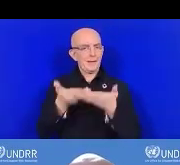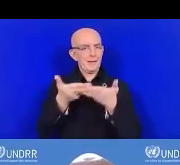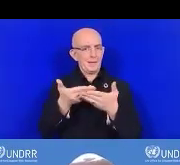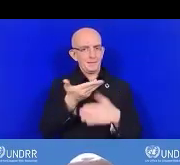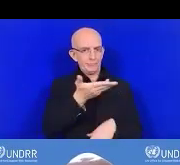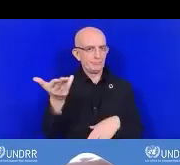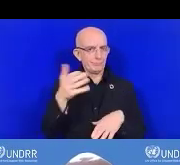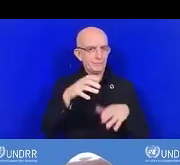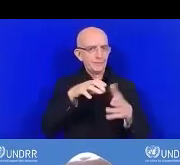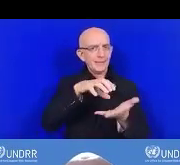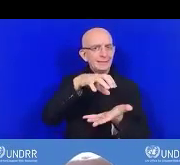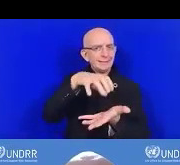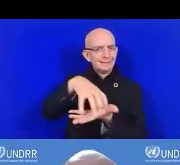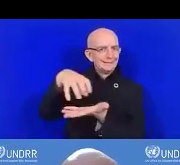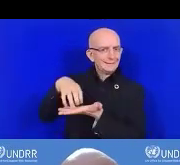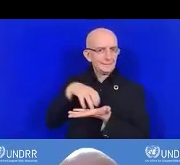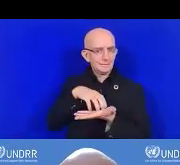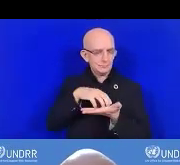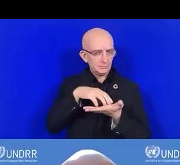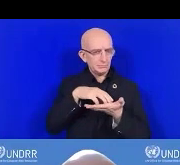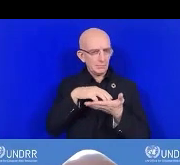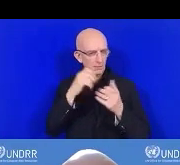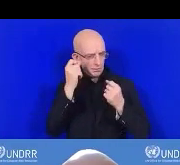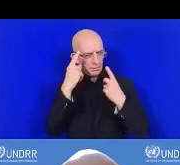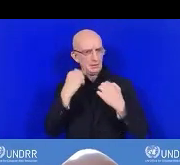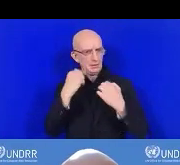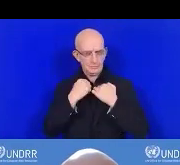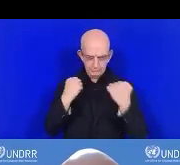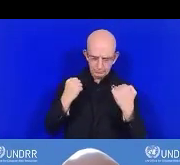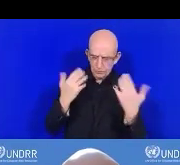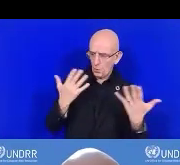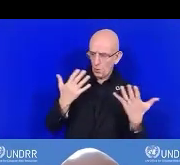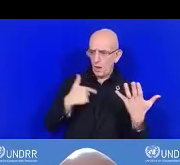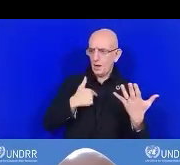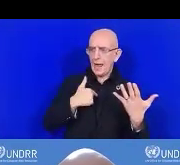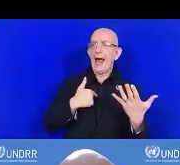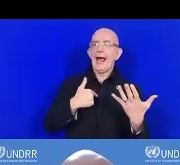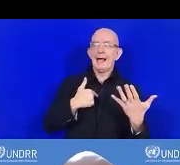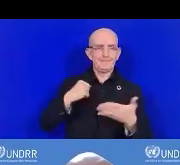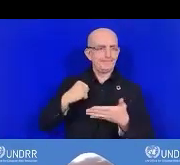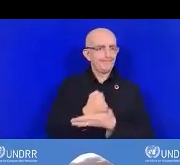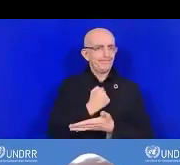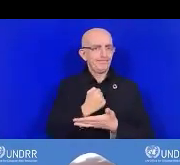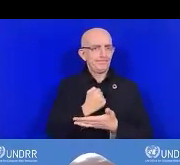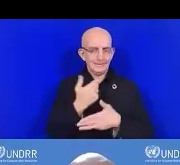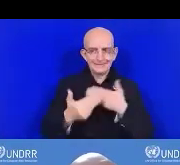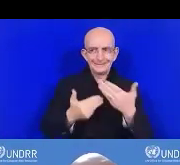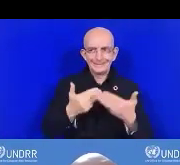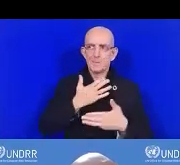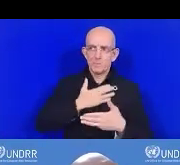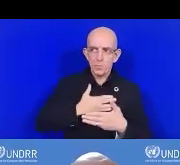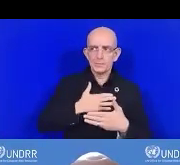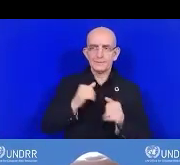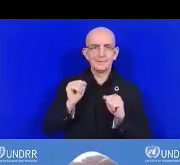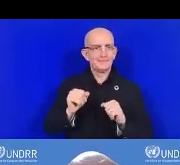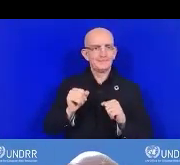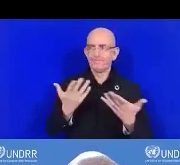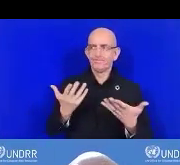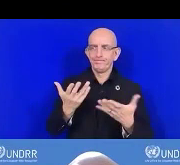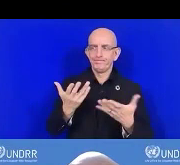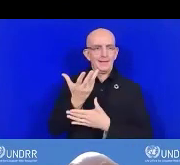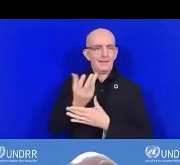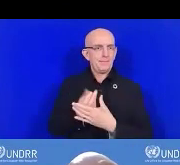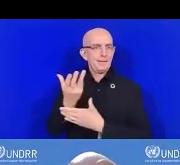pour concevoir des actions ou élaborer des actions pour résoudre ces… pour fermer ces écarts ou pour réduire ces